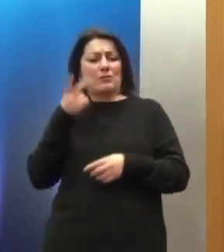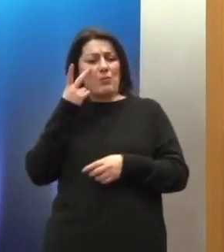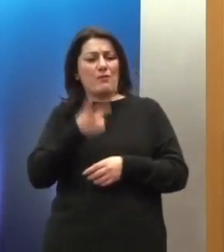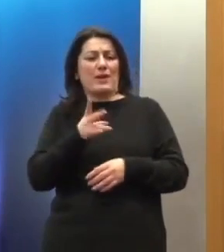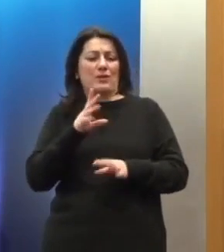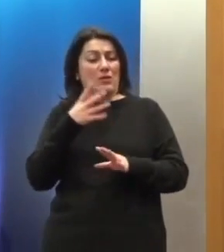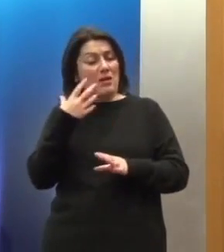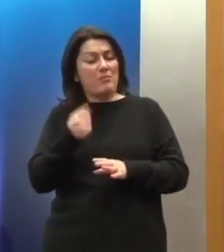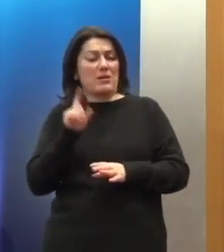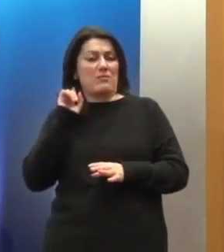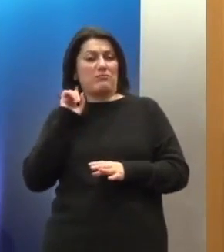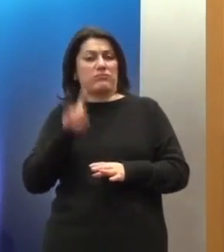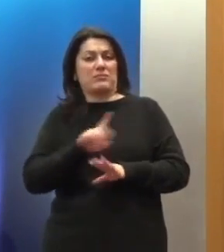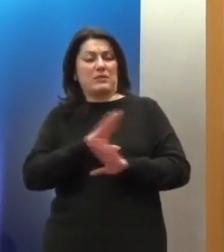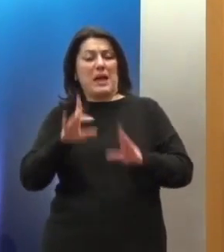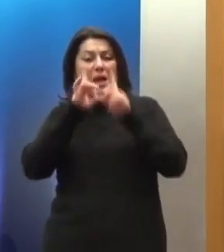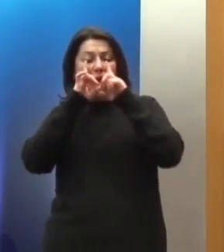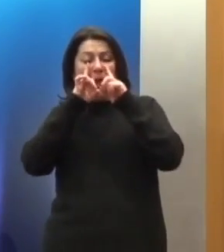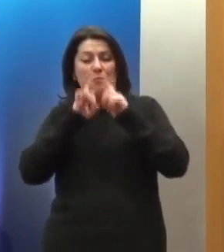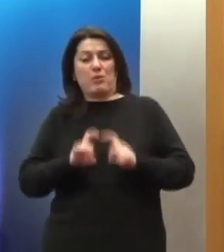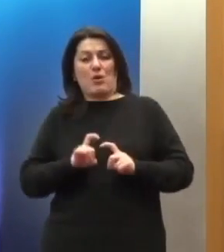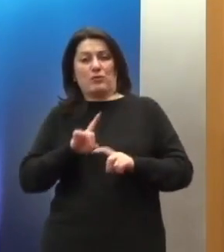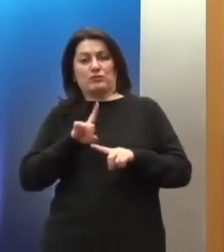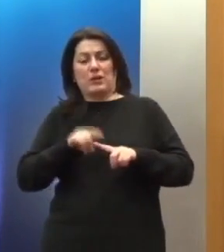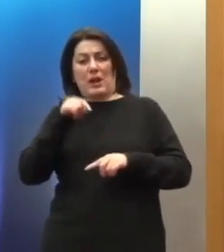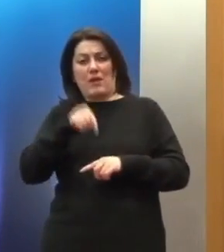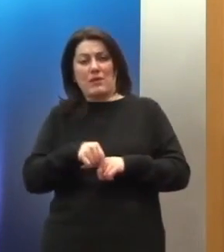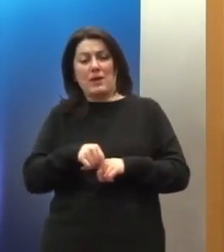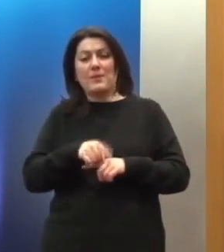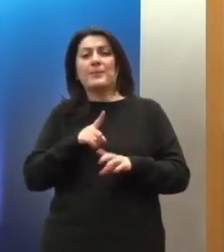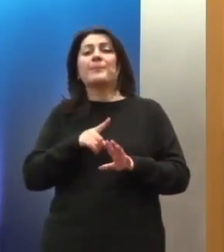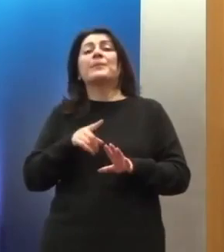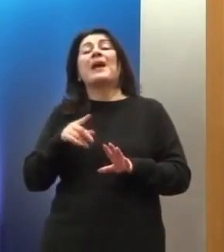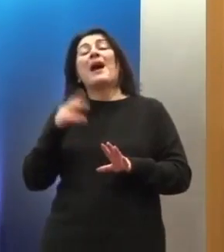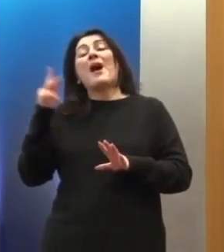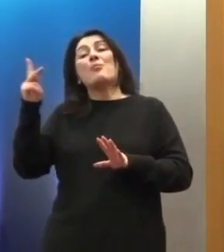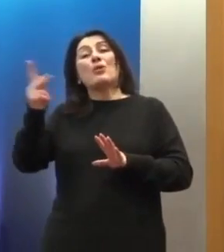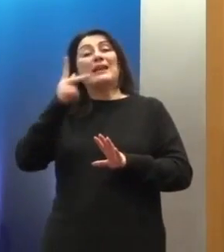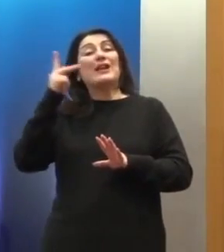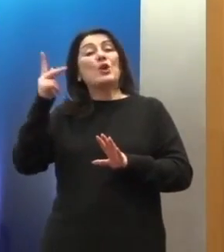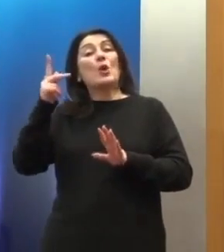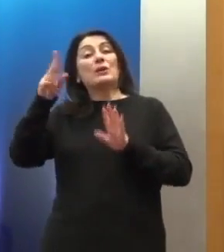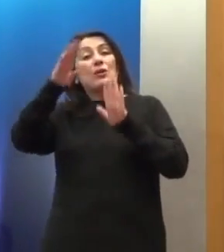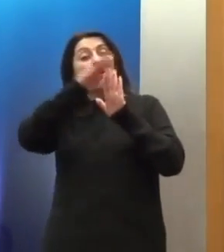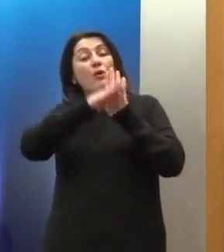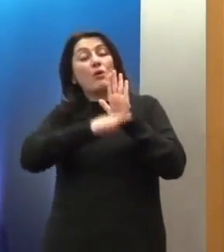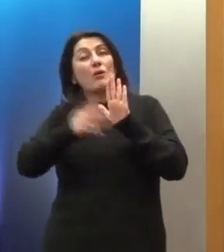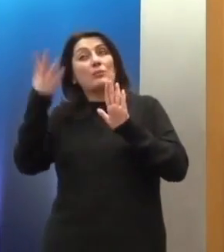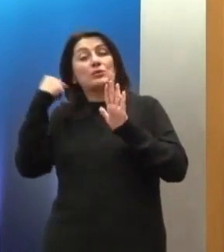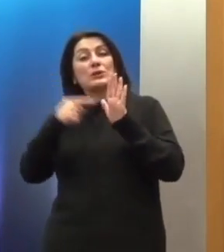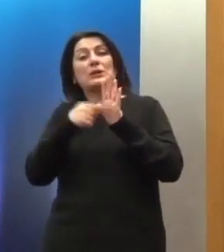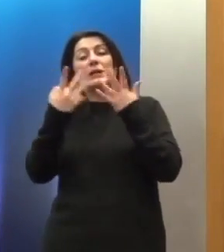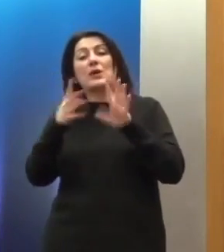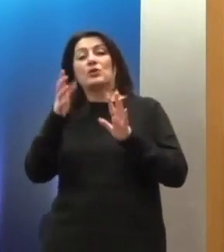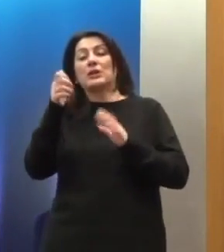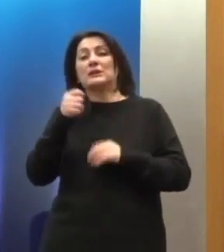των υποχρεώσεων της Ελλάδας στον Προμεπαϊκό Κοινωνικό Χάρτη, από τον Κοινωνικό Χάρτη του 1961 σε αυτές τις περιπτώσεις, όπως και αυτή η οποία θα